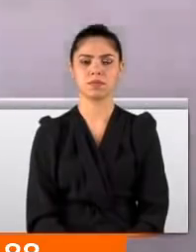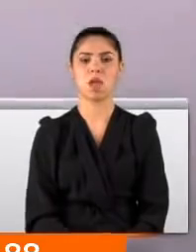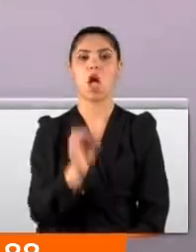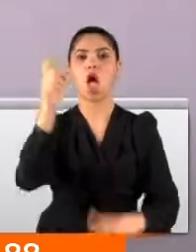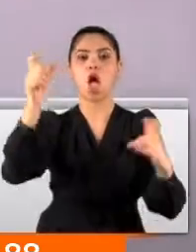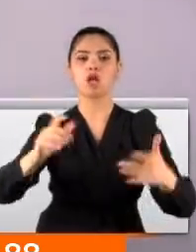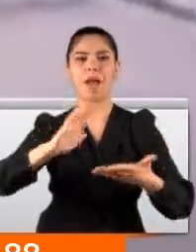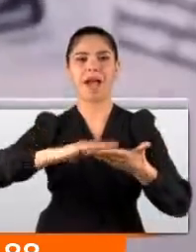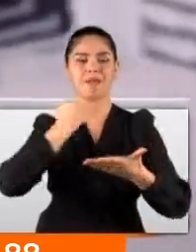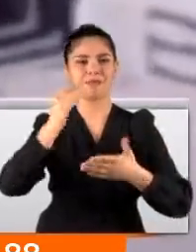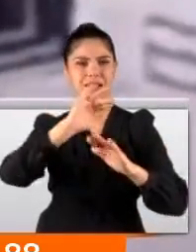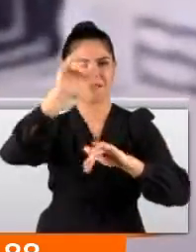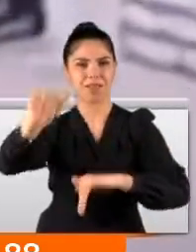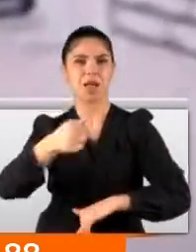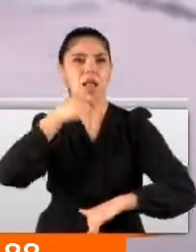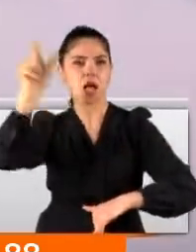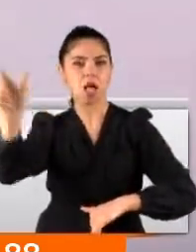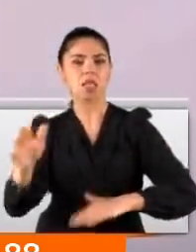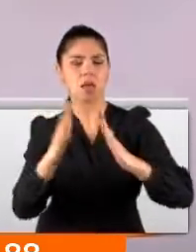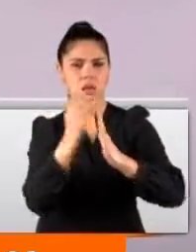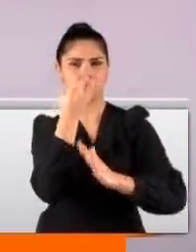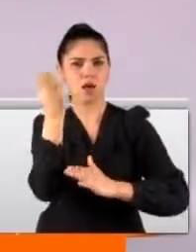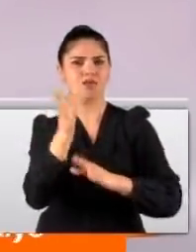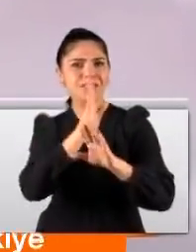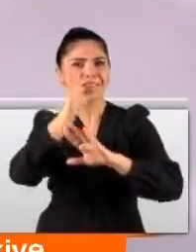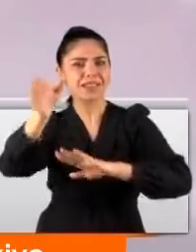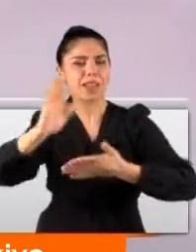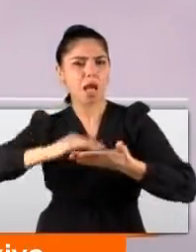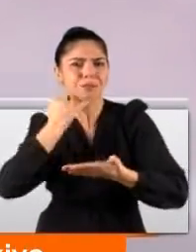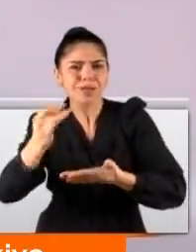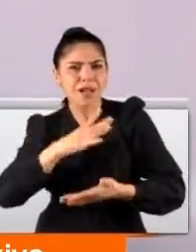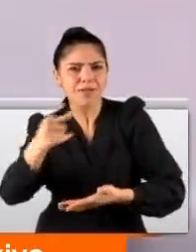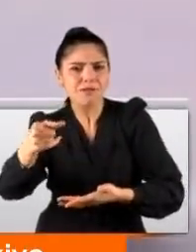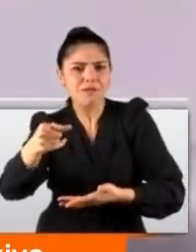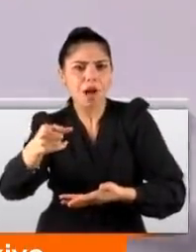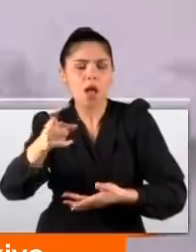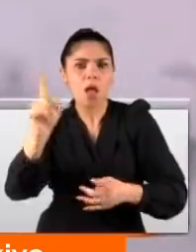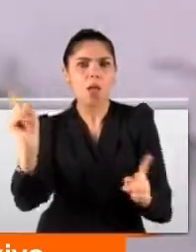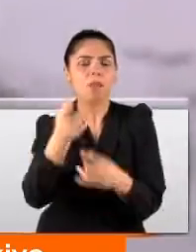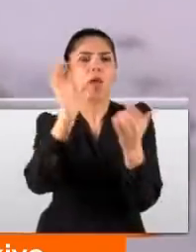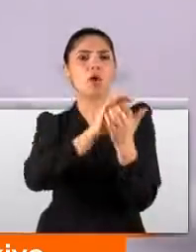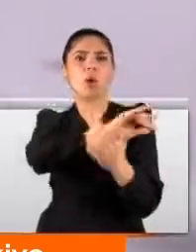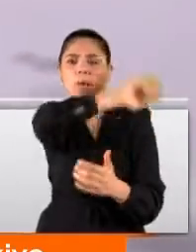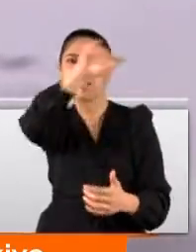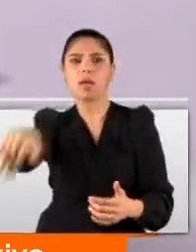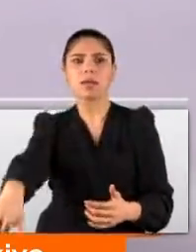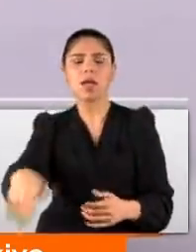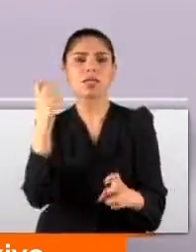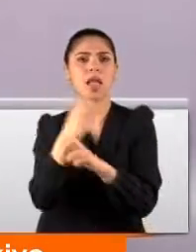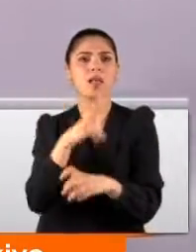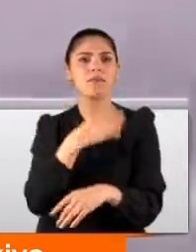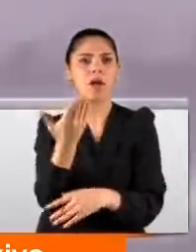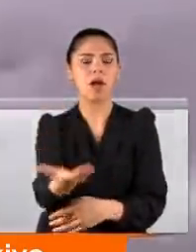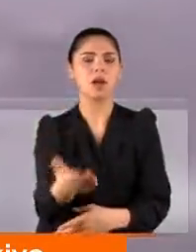Özbekistan'da arkadaşını ziyarete giden adam evin bahçesine girdi ve ilerlemeye başladı. Ama kendini bekleyen tehlikenin farkında değildi.